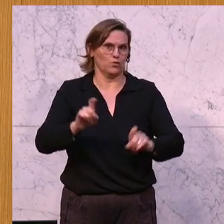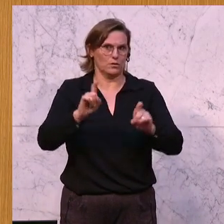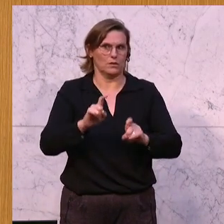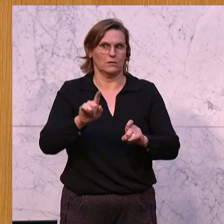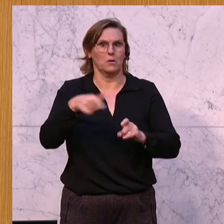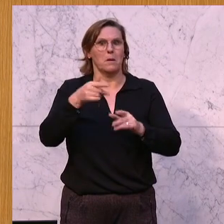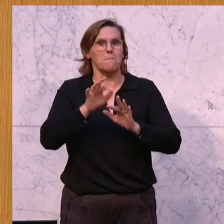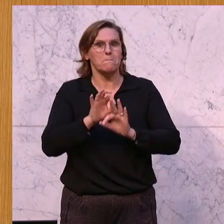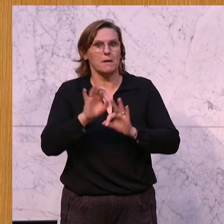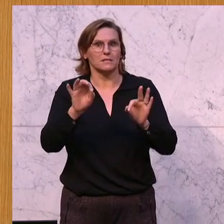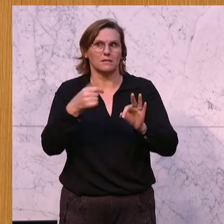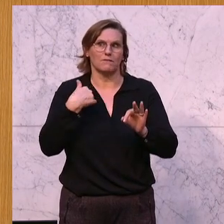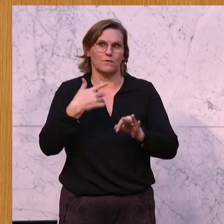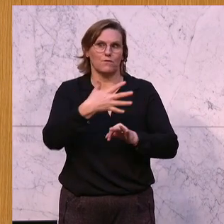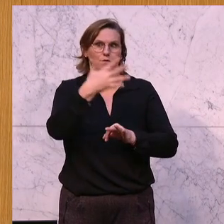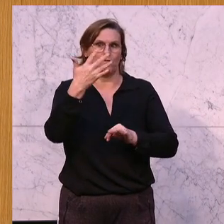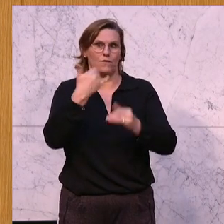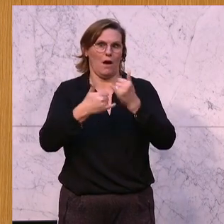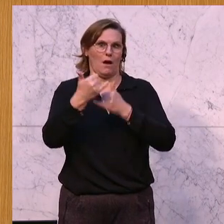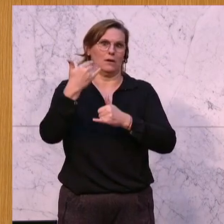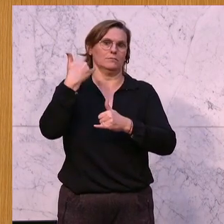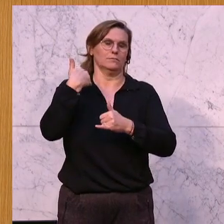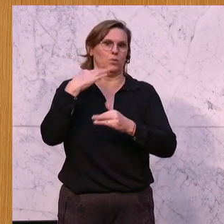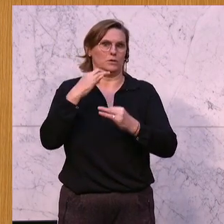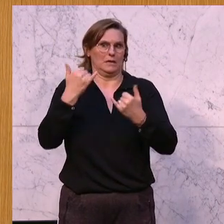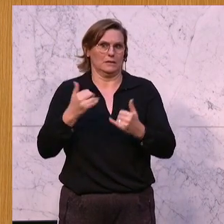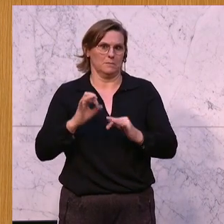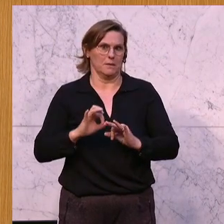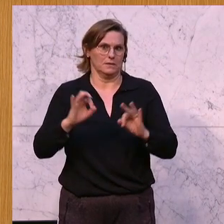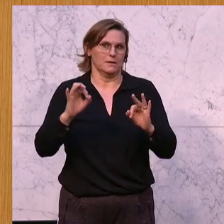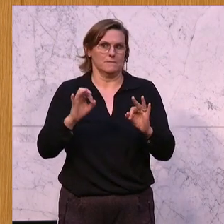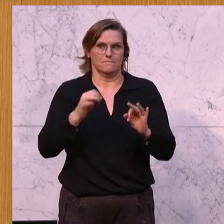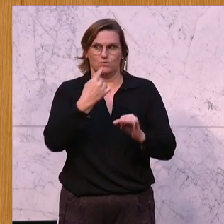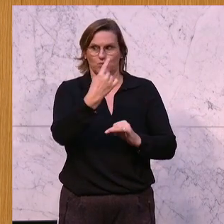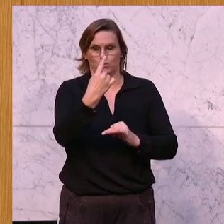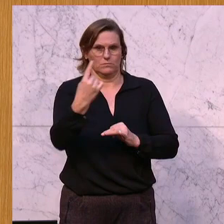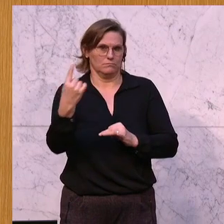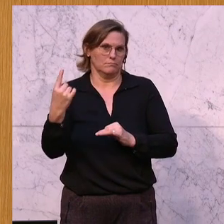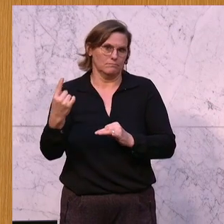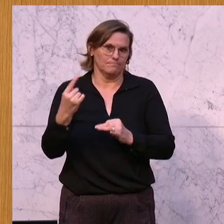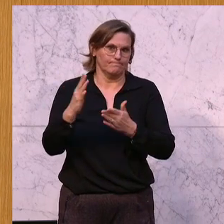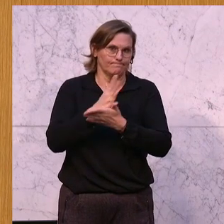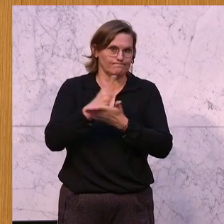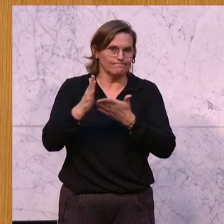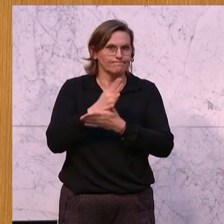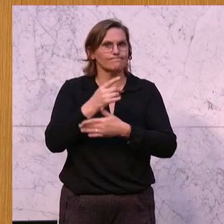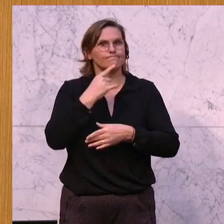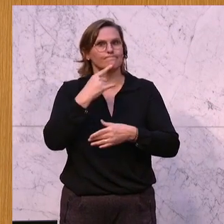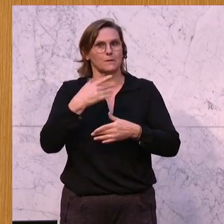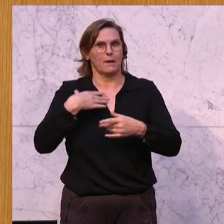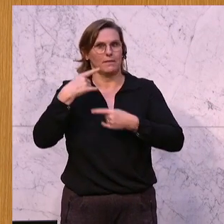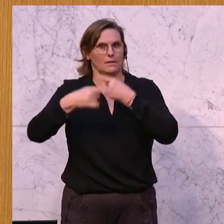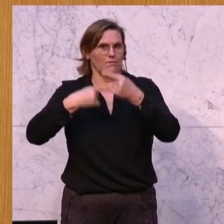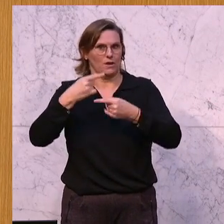als vor fünf Jahren oder schlechter, das kann, glaube ich, jeder selbst beurteilen. Aus meiner Sicht ist die Entwicklung in diesem Land in den letzten Jahren leider Gottes eine